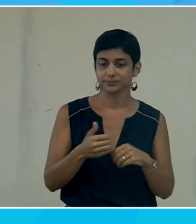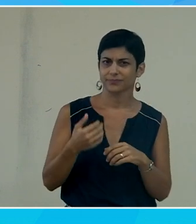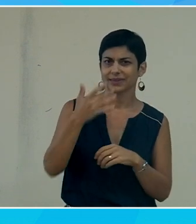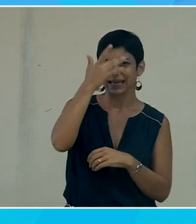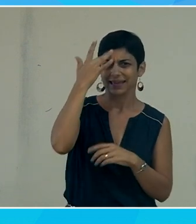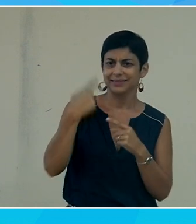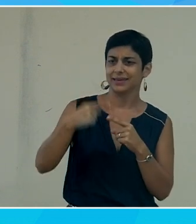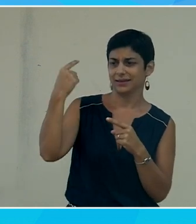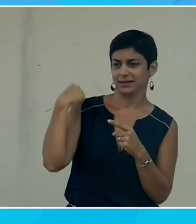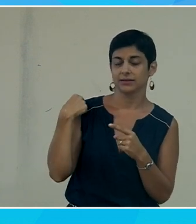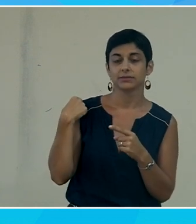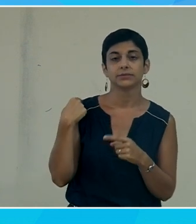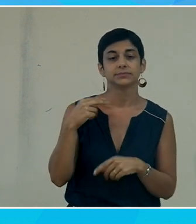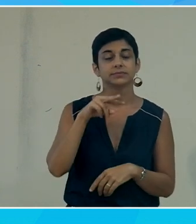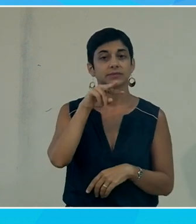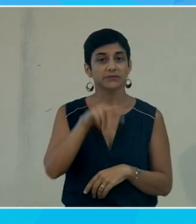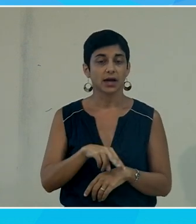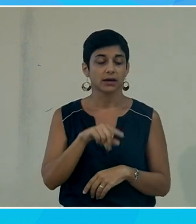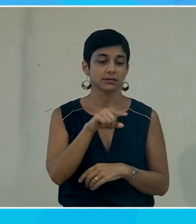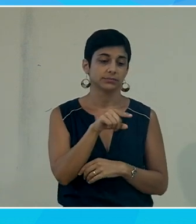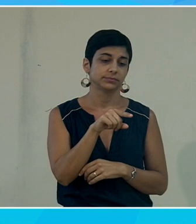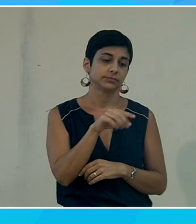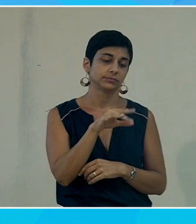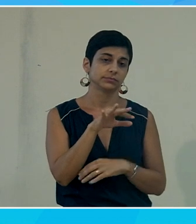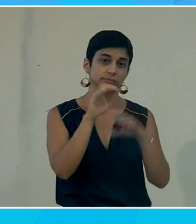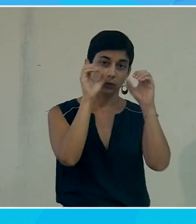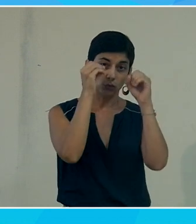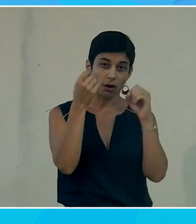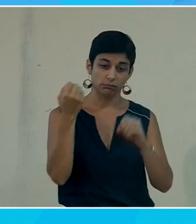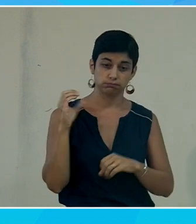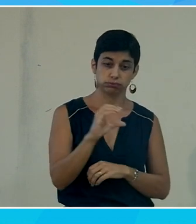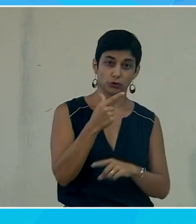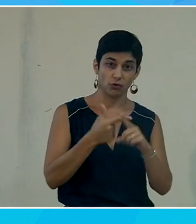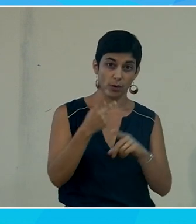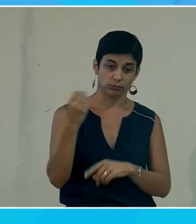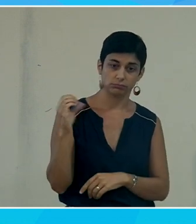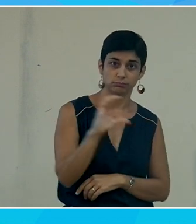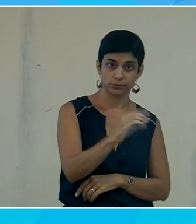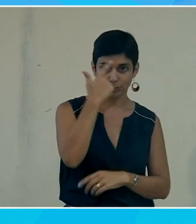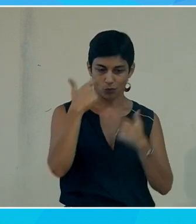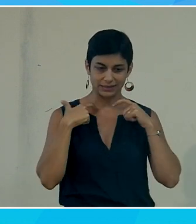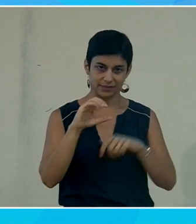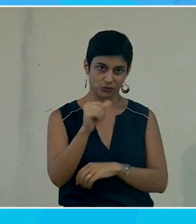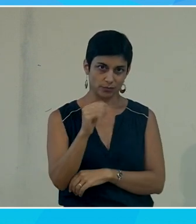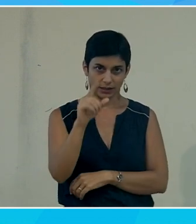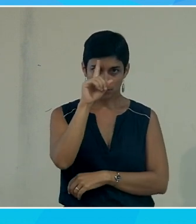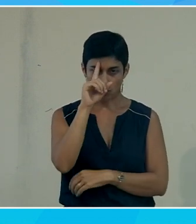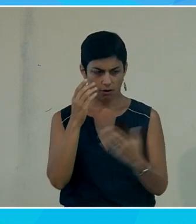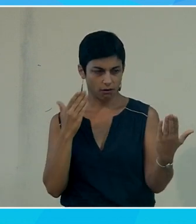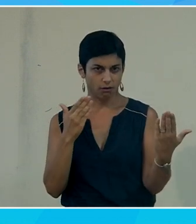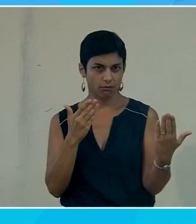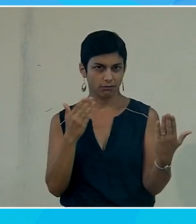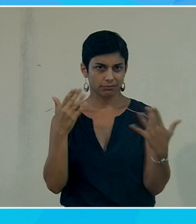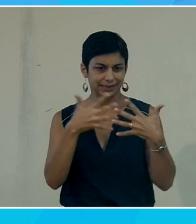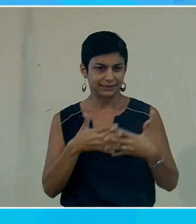le fait est que Google a doublé les ressources qui allaient travailler sur l'accessibilité numérique parce qu'il voyait qu'aux Etats-Unis il perdait